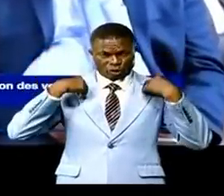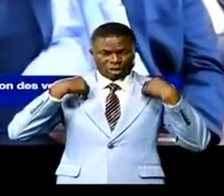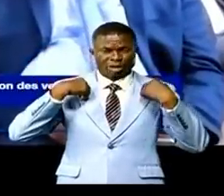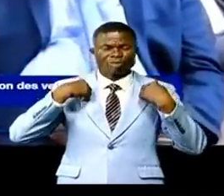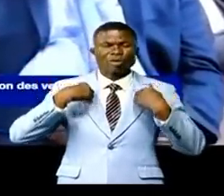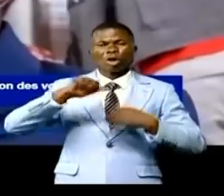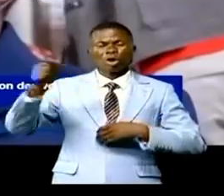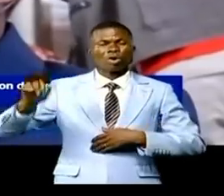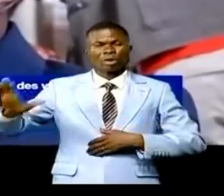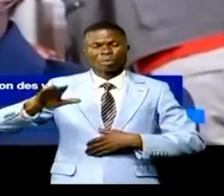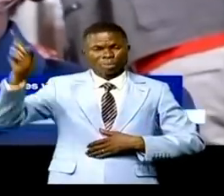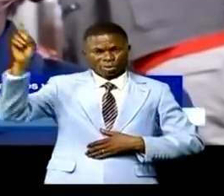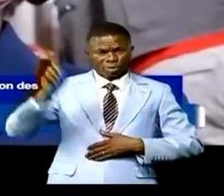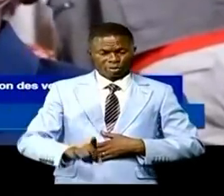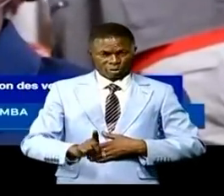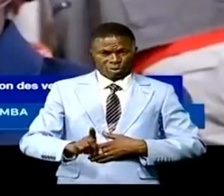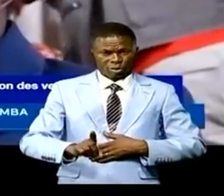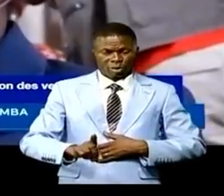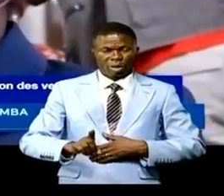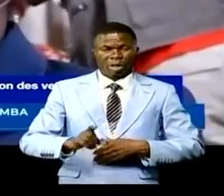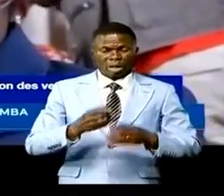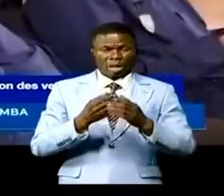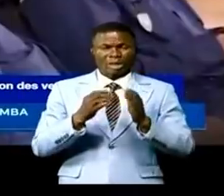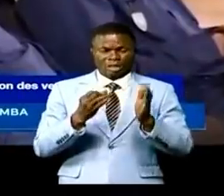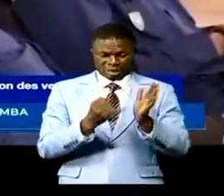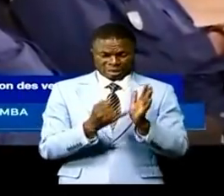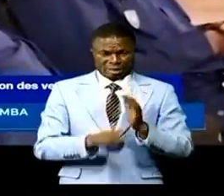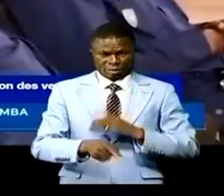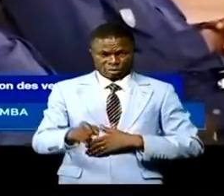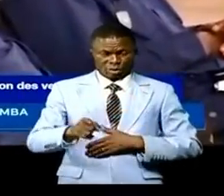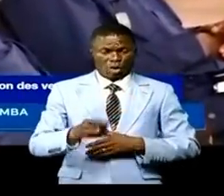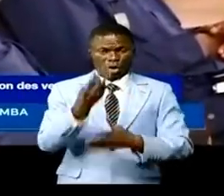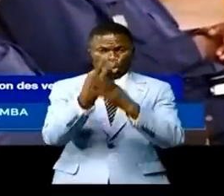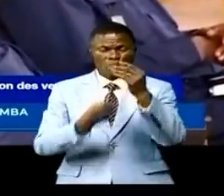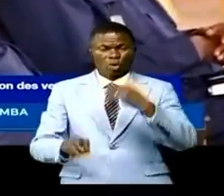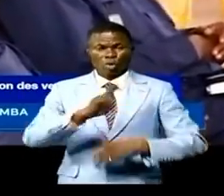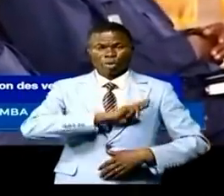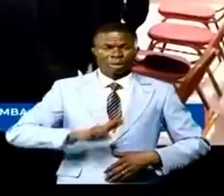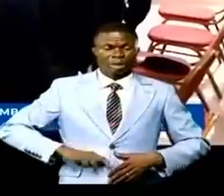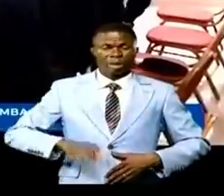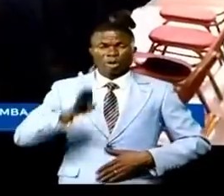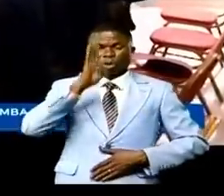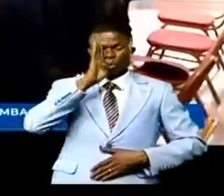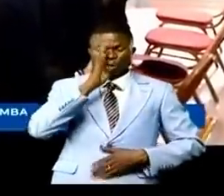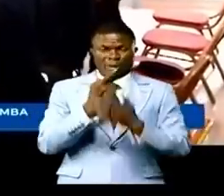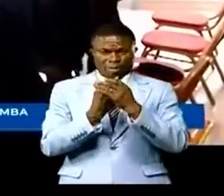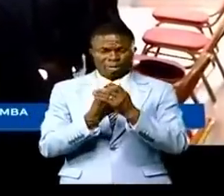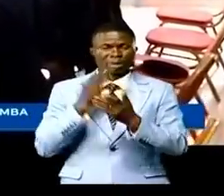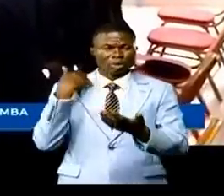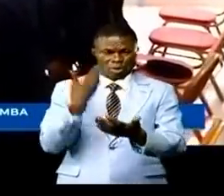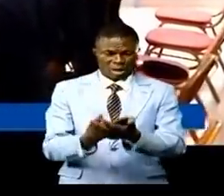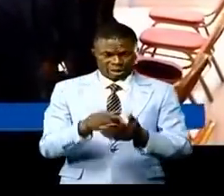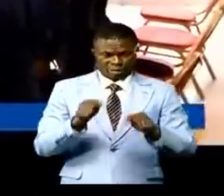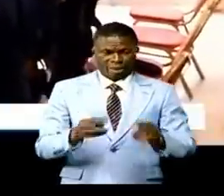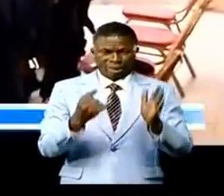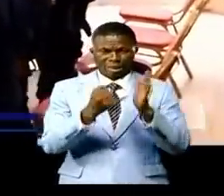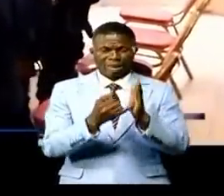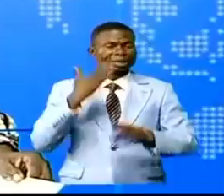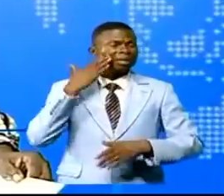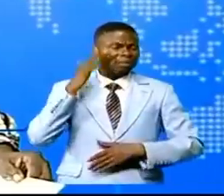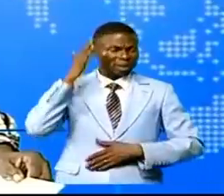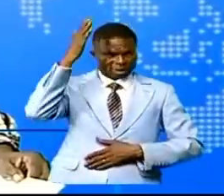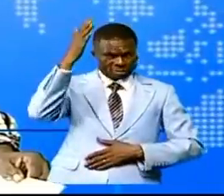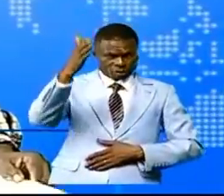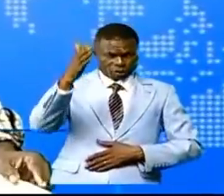du président turc prévu pour ce week-end et du couple royal belge attendu dans la capitale les 6 mars prochains.